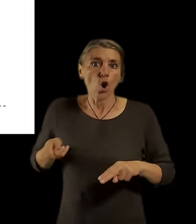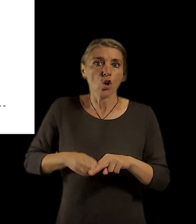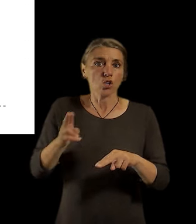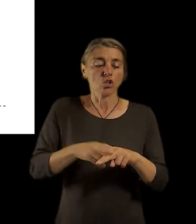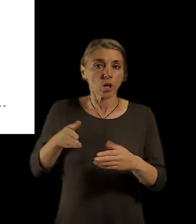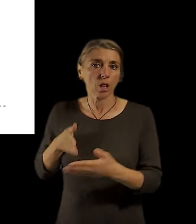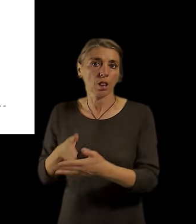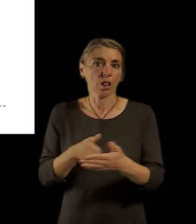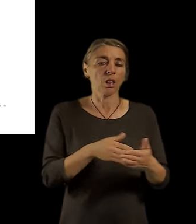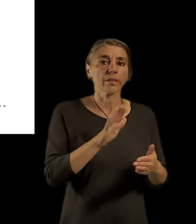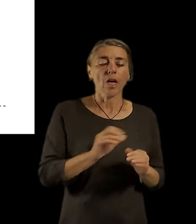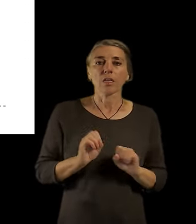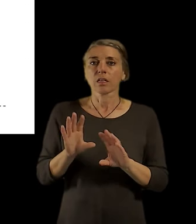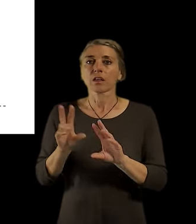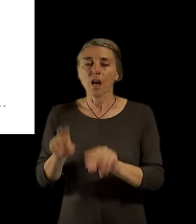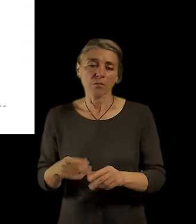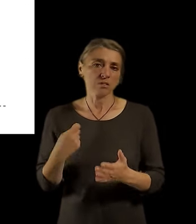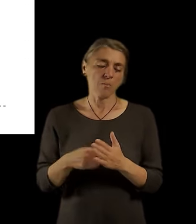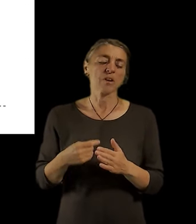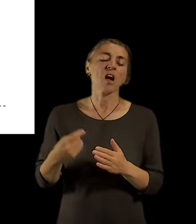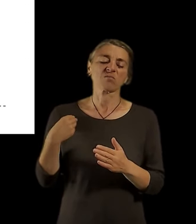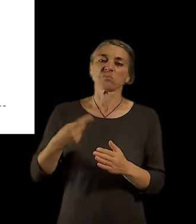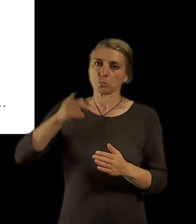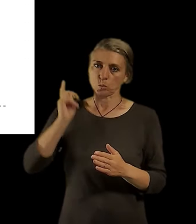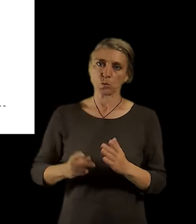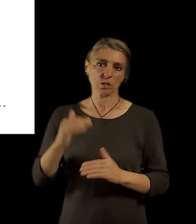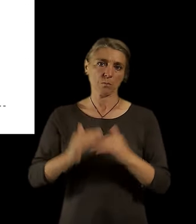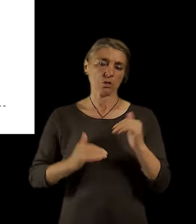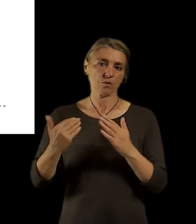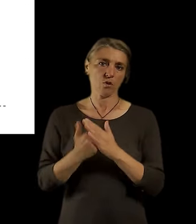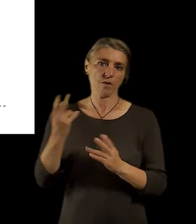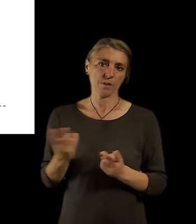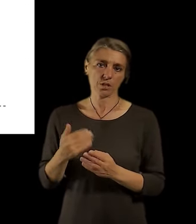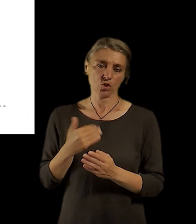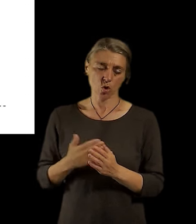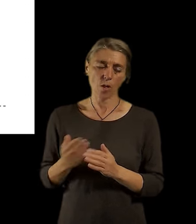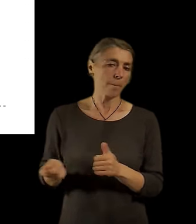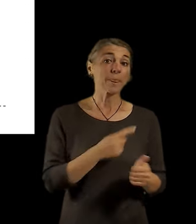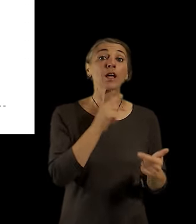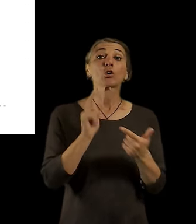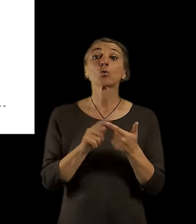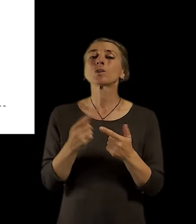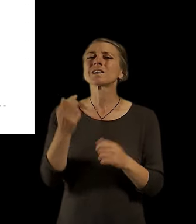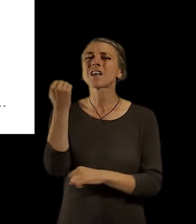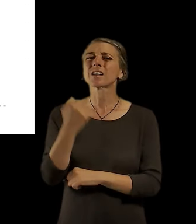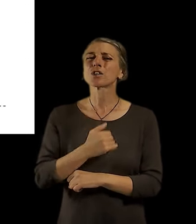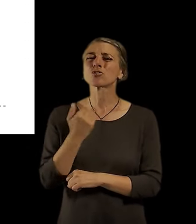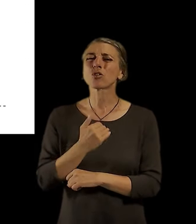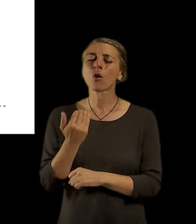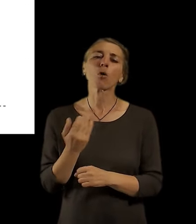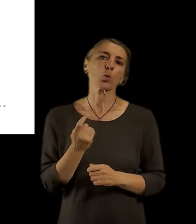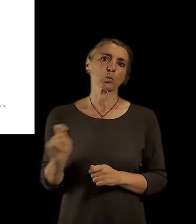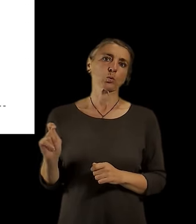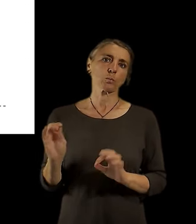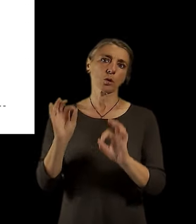tudíž je zcela nutné stavět nové materské školy. Co se týče základních škol, tak tady ta tabulkově to vychází o trochu lépe, že vypadá,